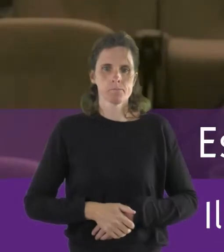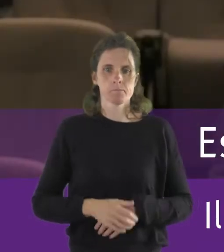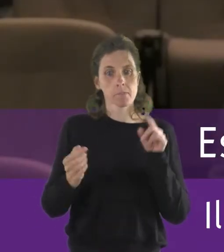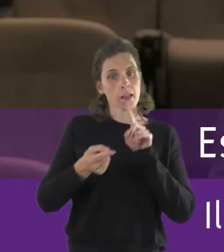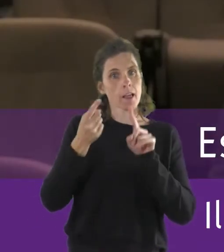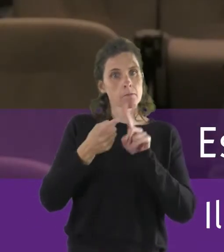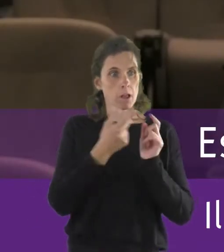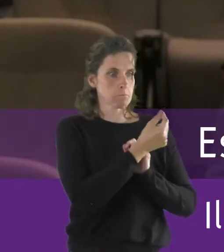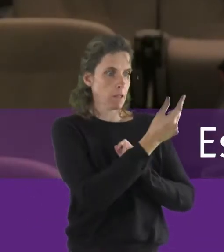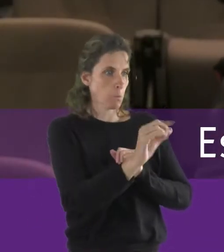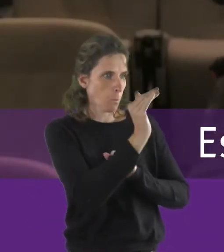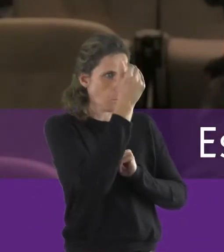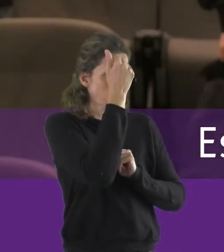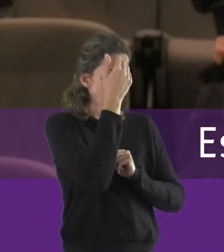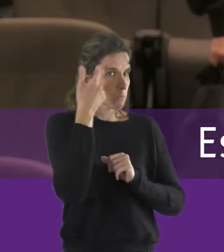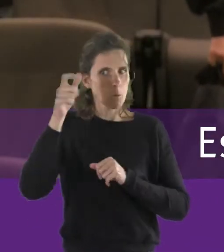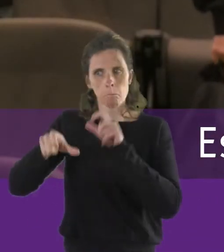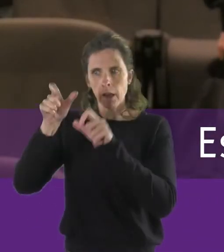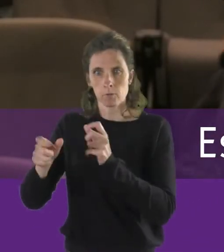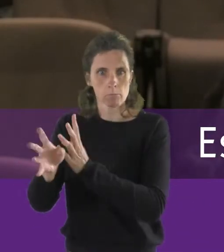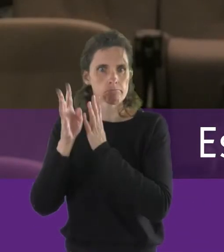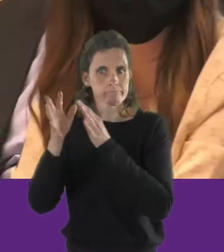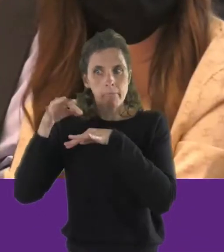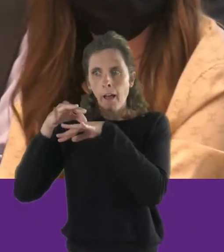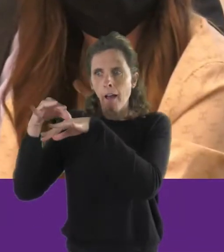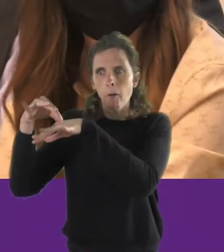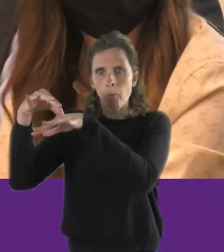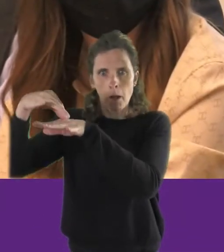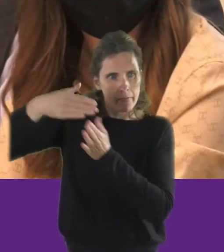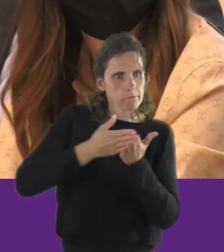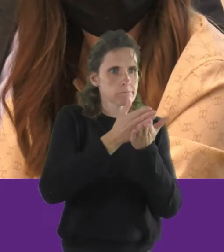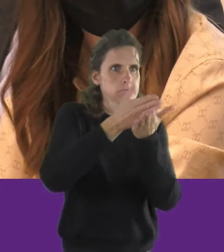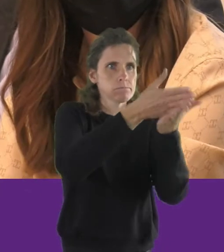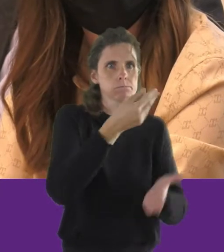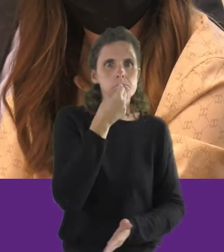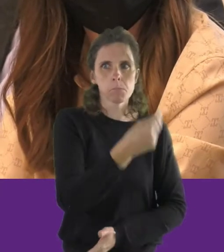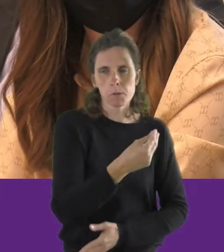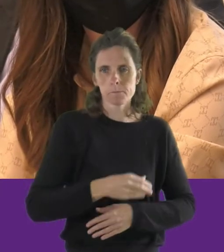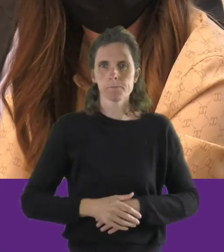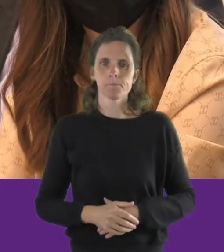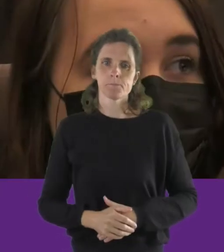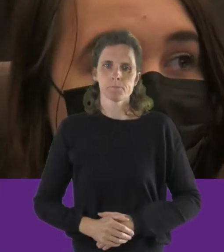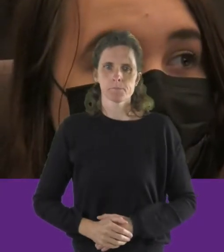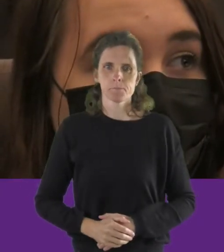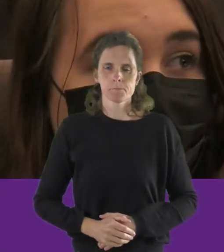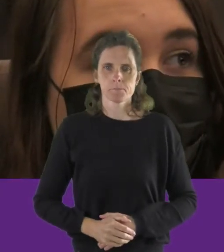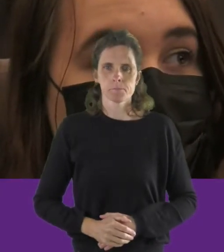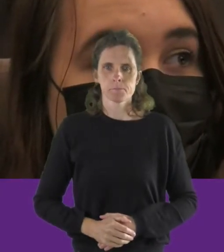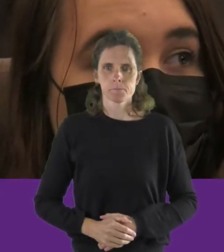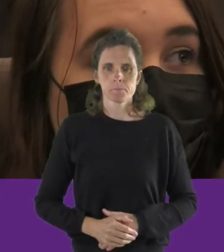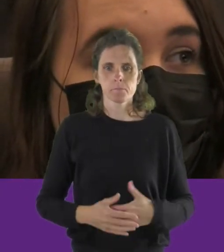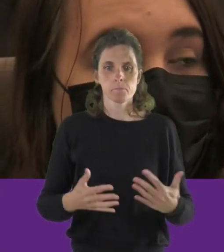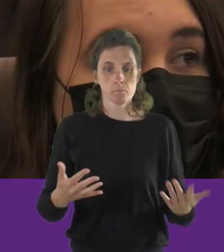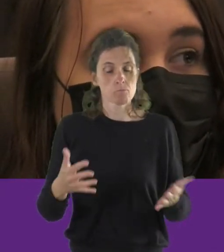de pouvoir connaître nos partenaires pour pouvoir bien travailler avec eux et pour que nous puissions bien orienter les personnes que l accompagne chaque jour.